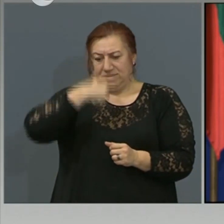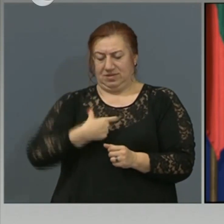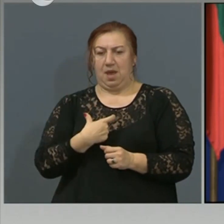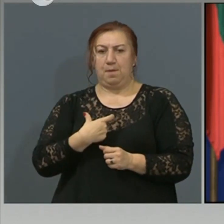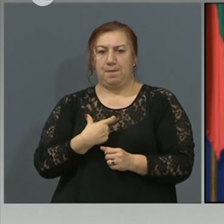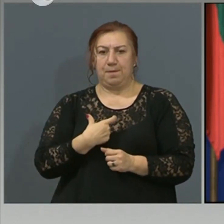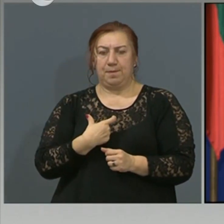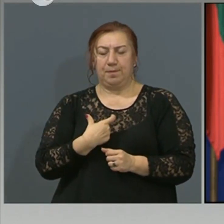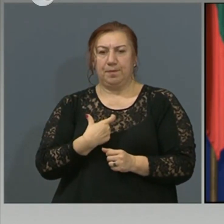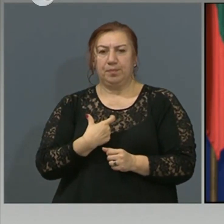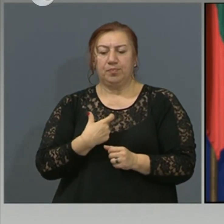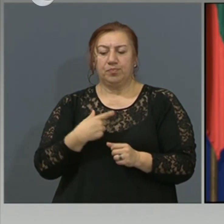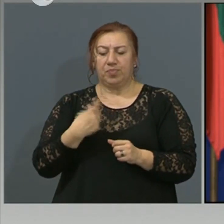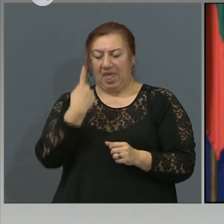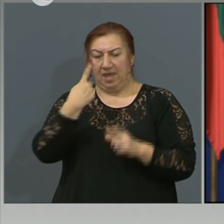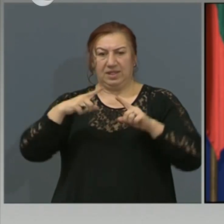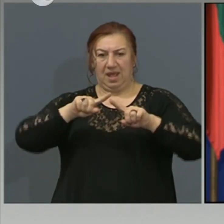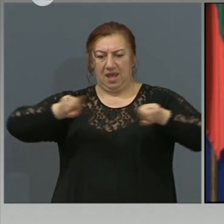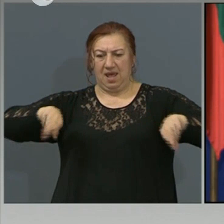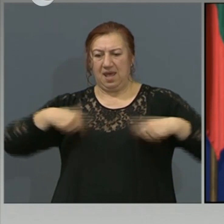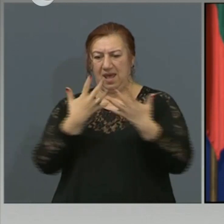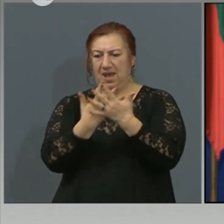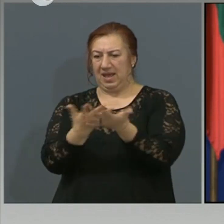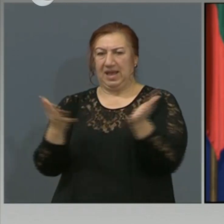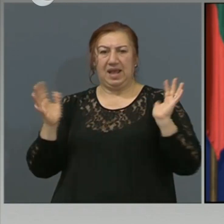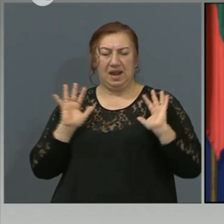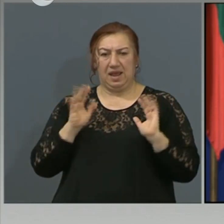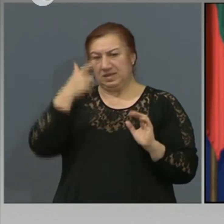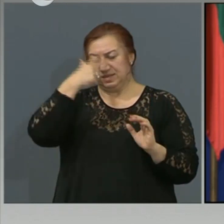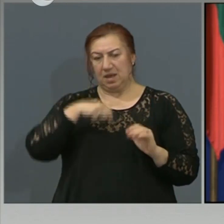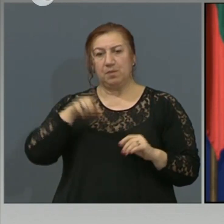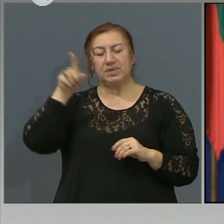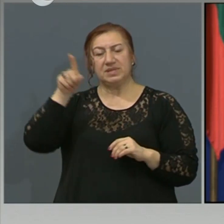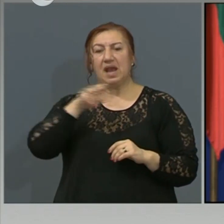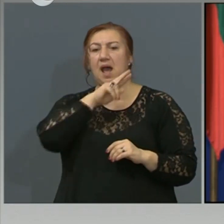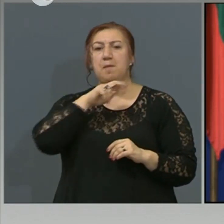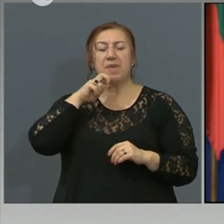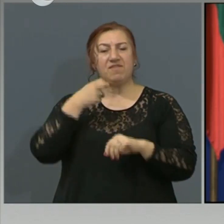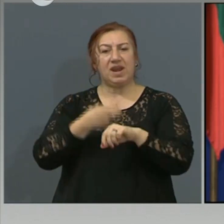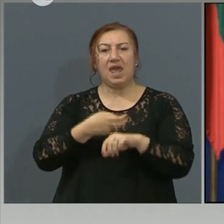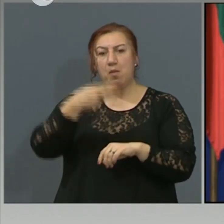затворен, но сега мегаре болница ще има възможност да си проучи